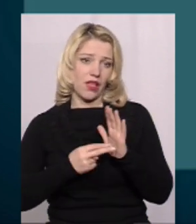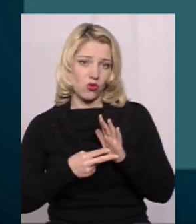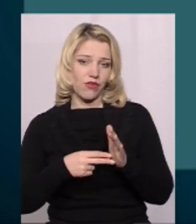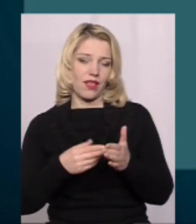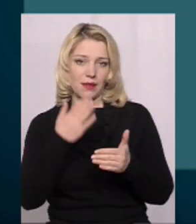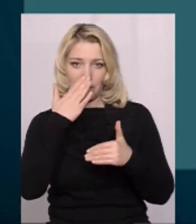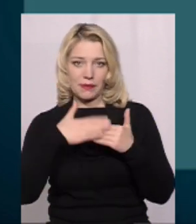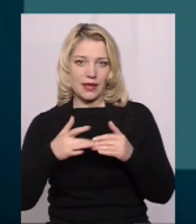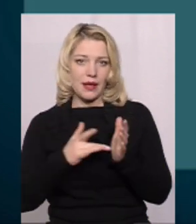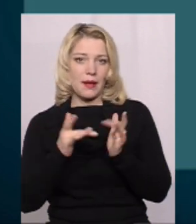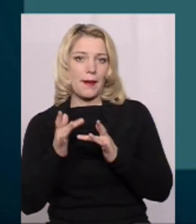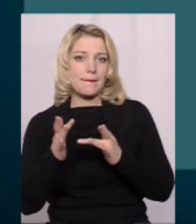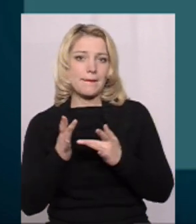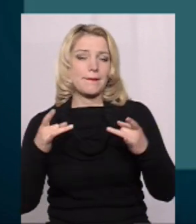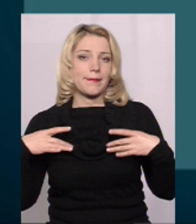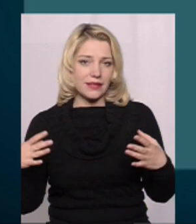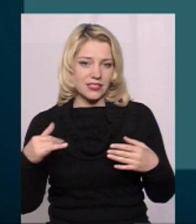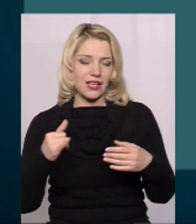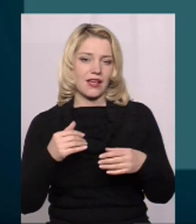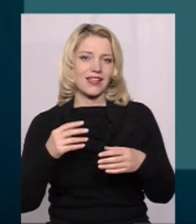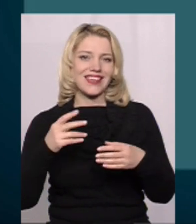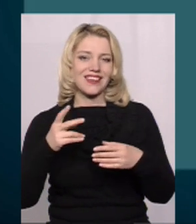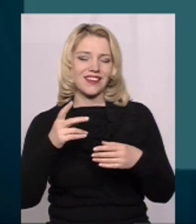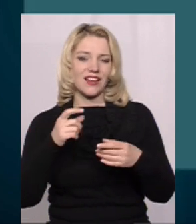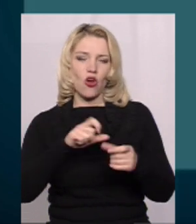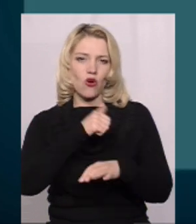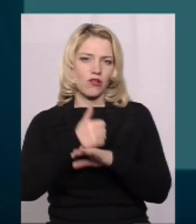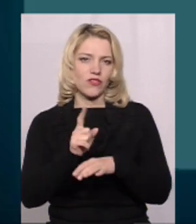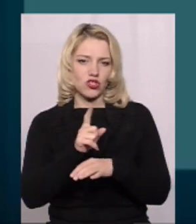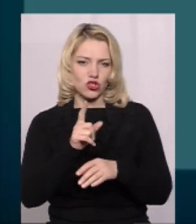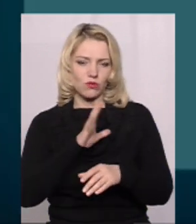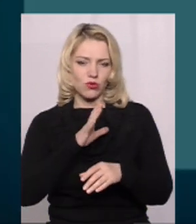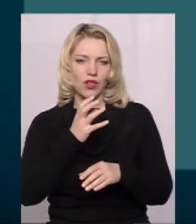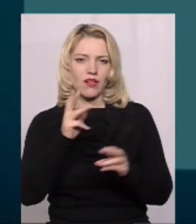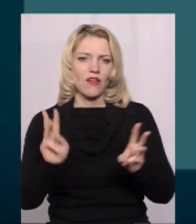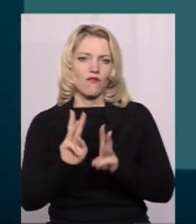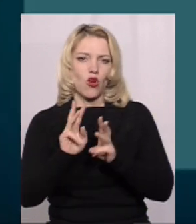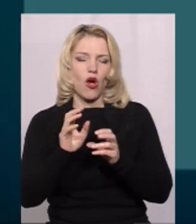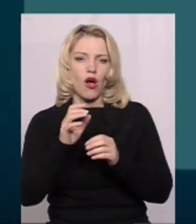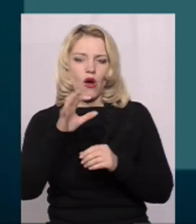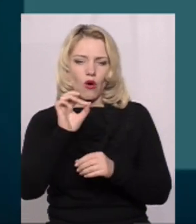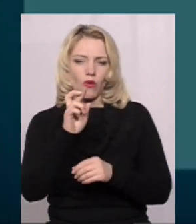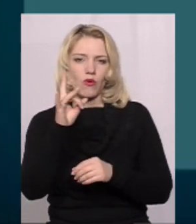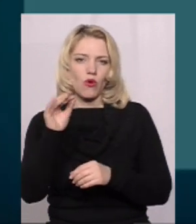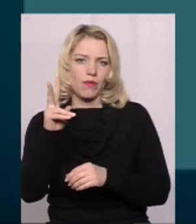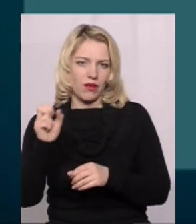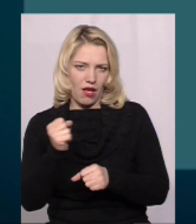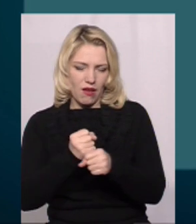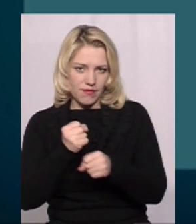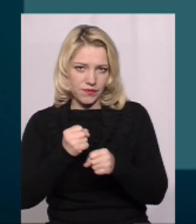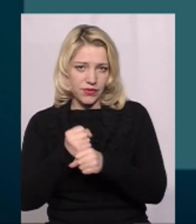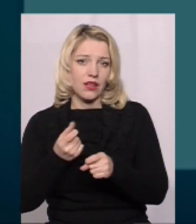допаски ріжуть і термічну обробку головна шебня Це пройшло, вони використовували Решта таки тримали, таки тримають Десь